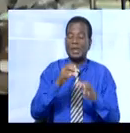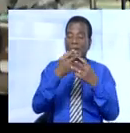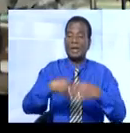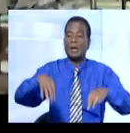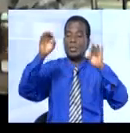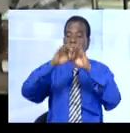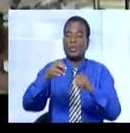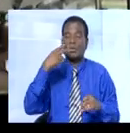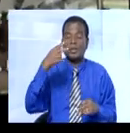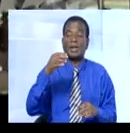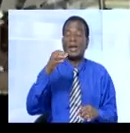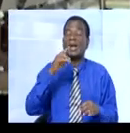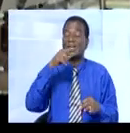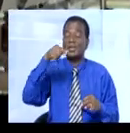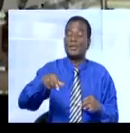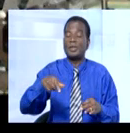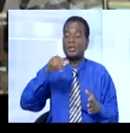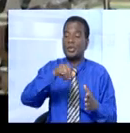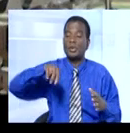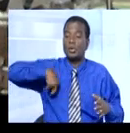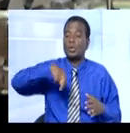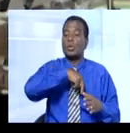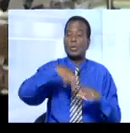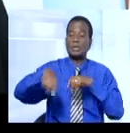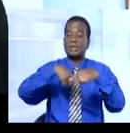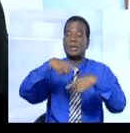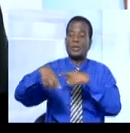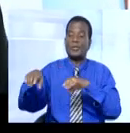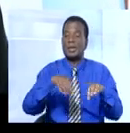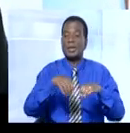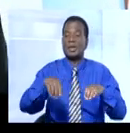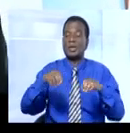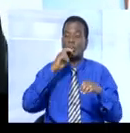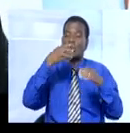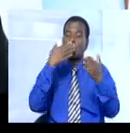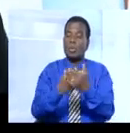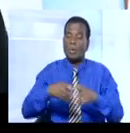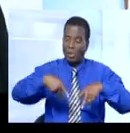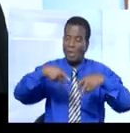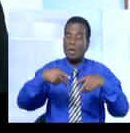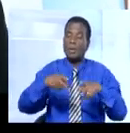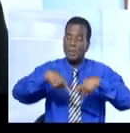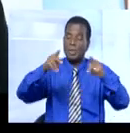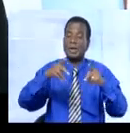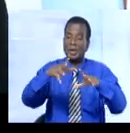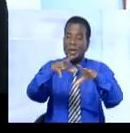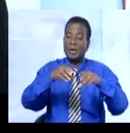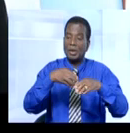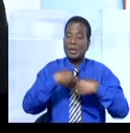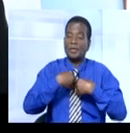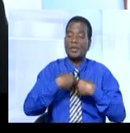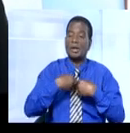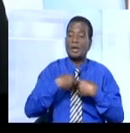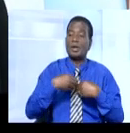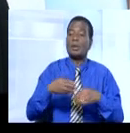est-ce que ces facteurs ou les éléments qu'ils possèdent pour travailler leur permettent d'avoir la production